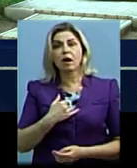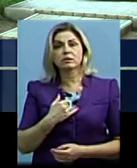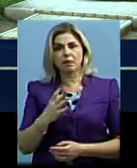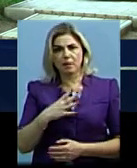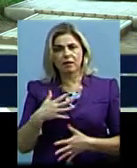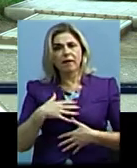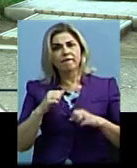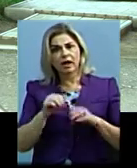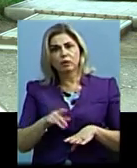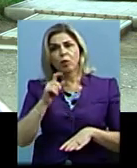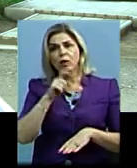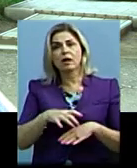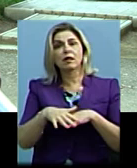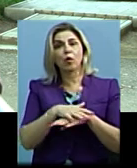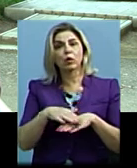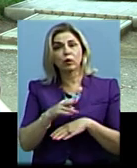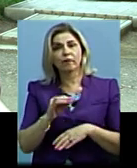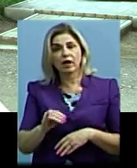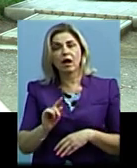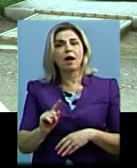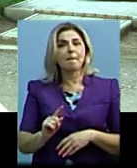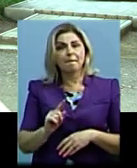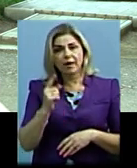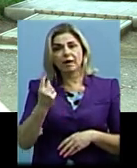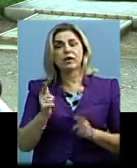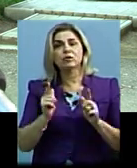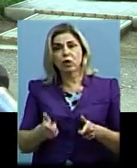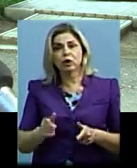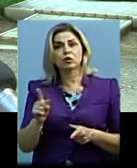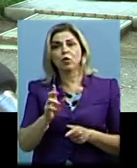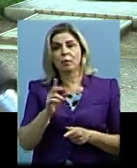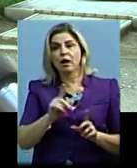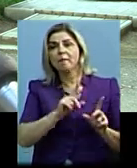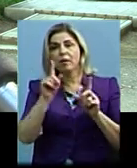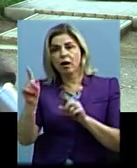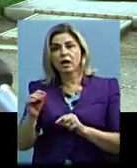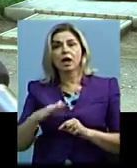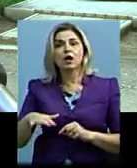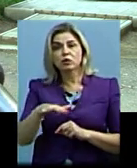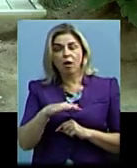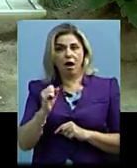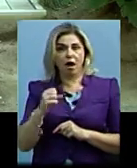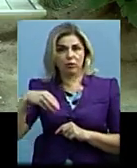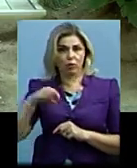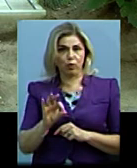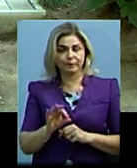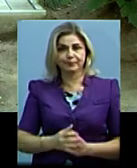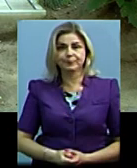українському народові. Перший зголосився на те, щоб поїхати в зону антитерористичної операції.